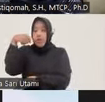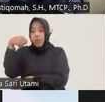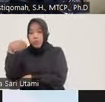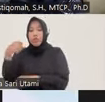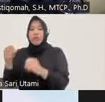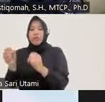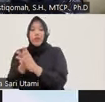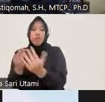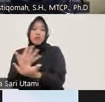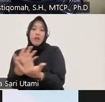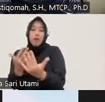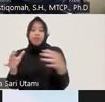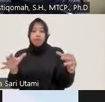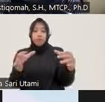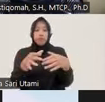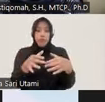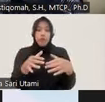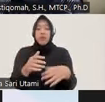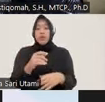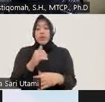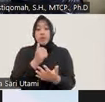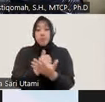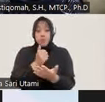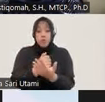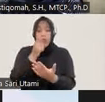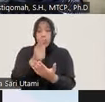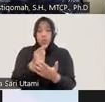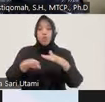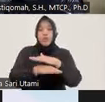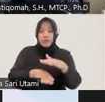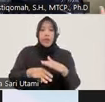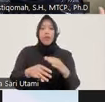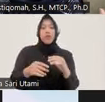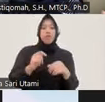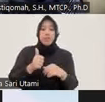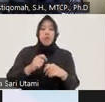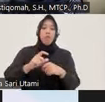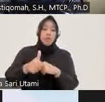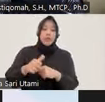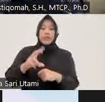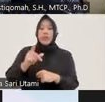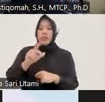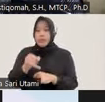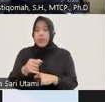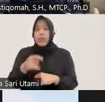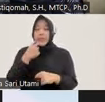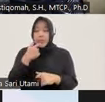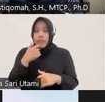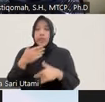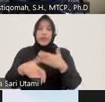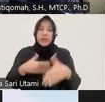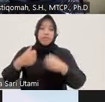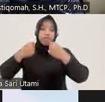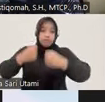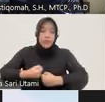mana hal ini sebetulnya dapat dijadikan dasar penerapan RJ untuk tindak pidana narkotika dan kemudian